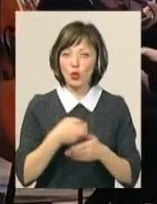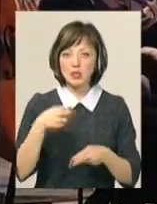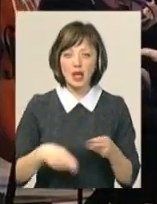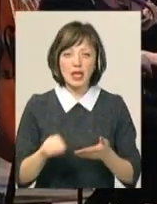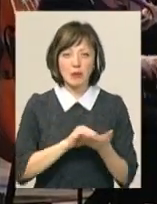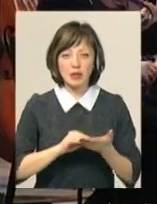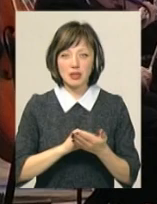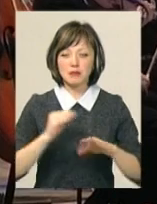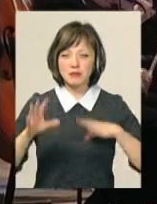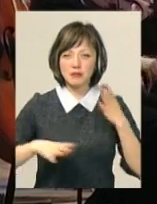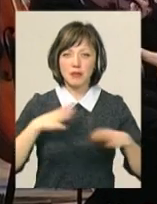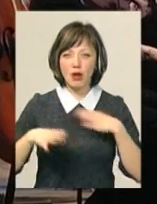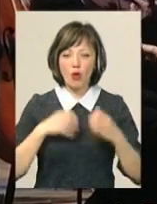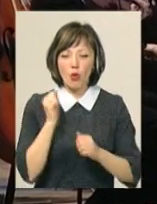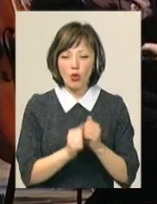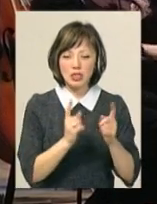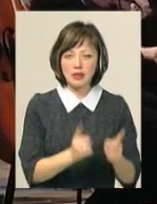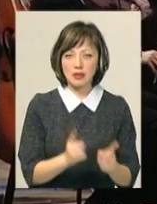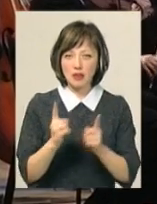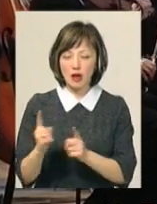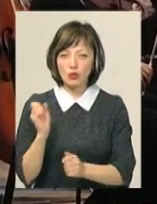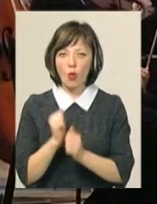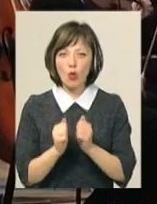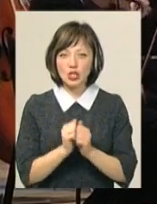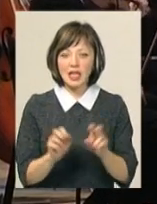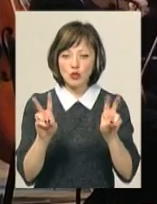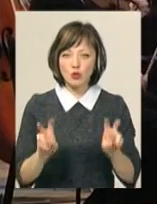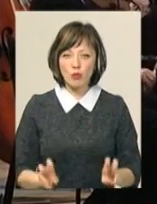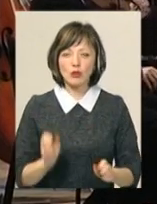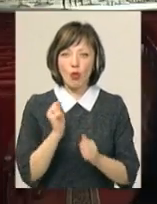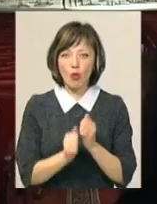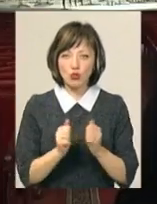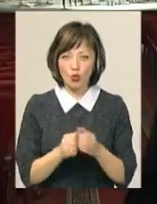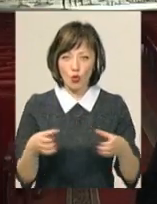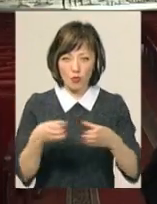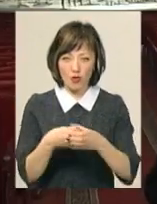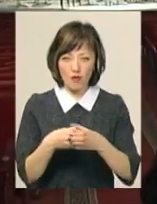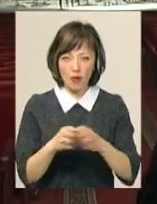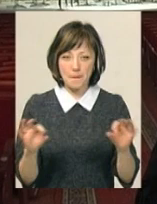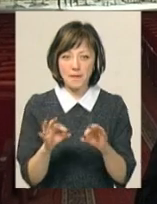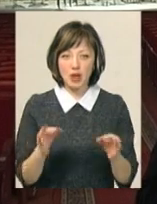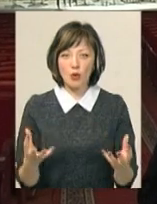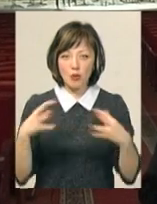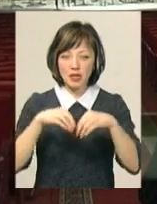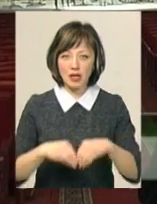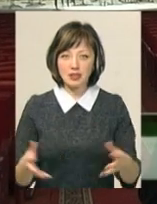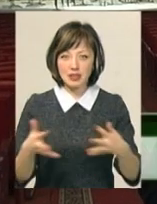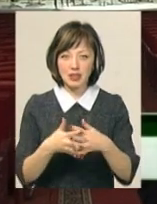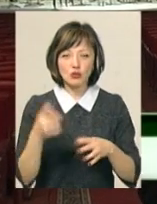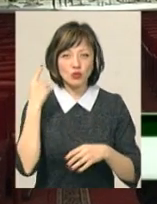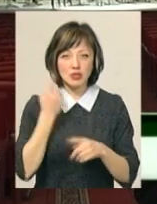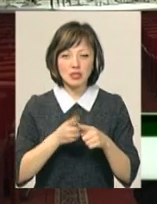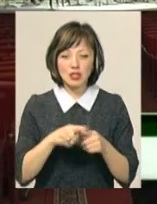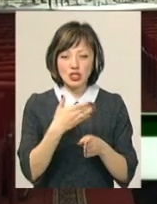репетиції відпрацьовували кожен такт, кожен інструмент, кожну групову партію. Це все об'єднати, з'єднати, як ви чули, що це